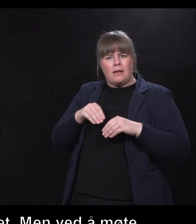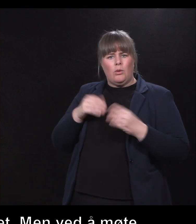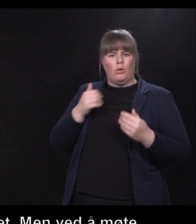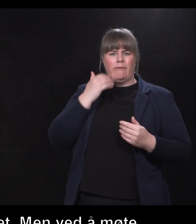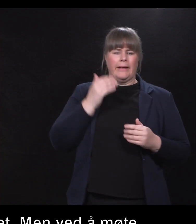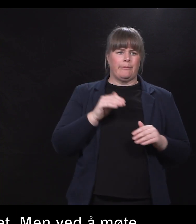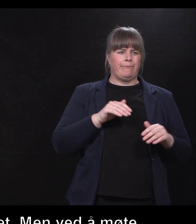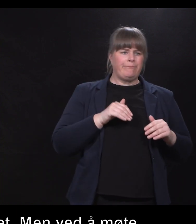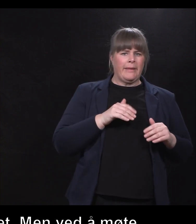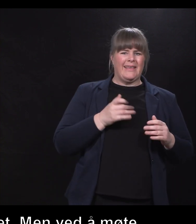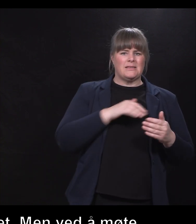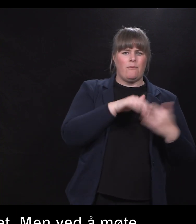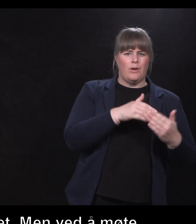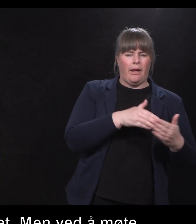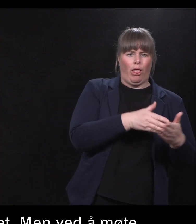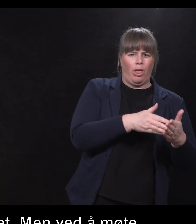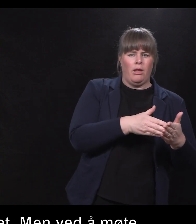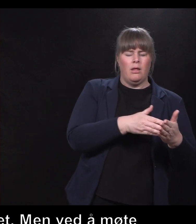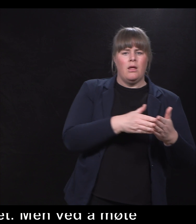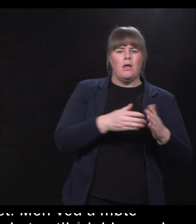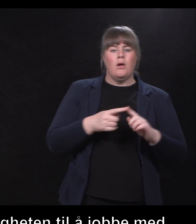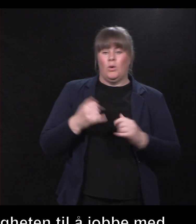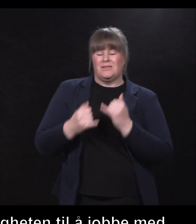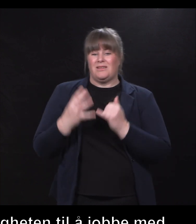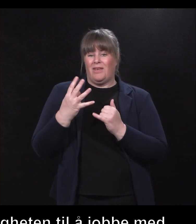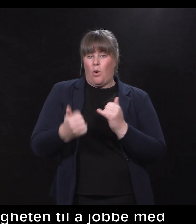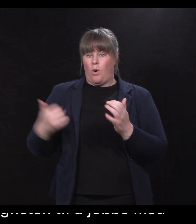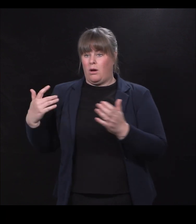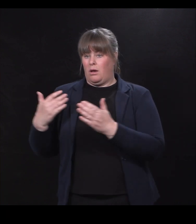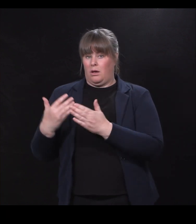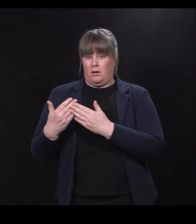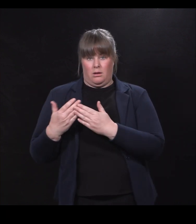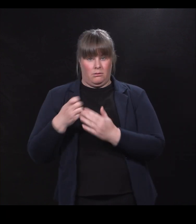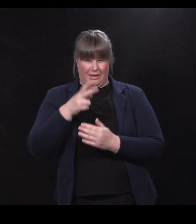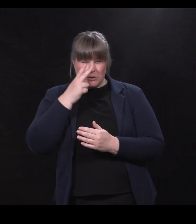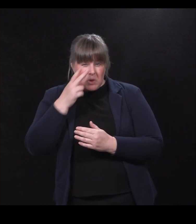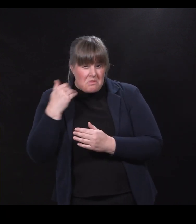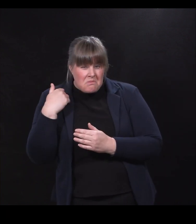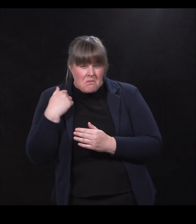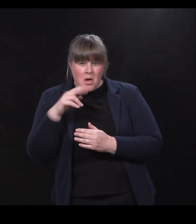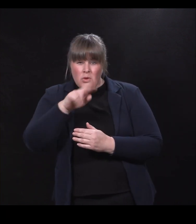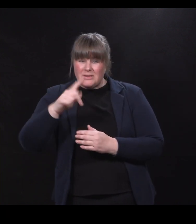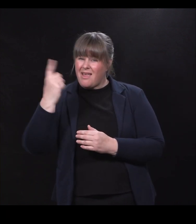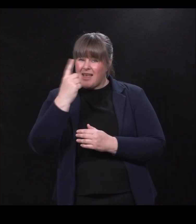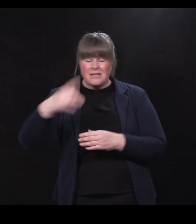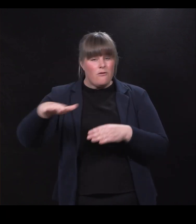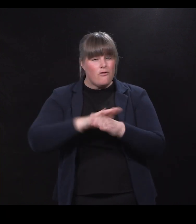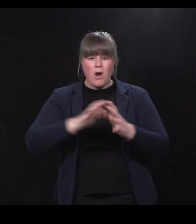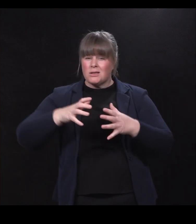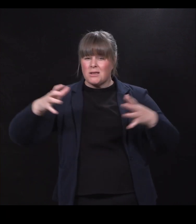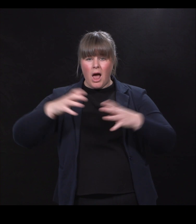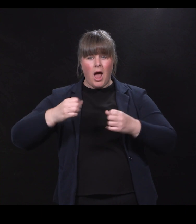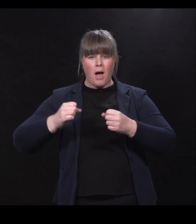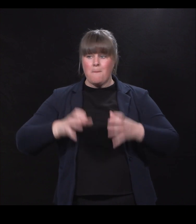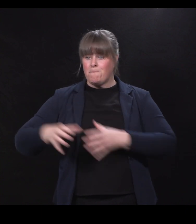Og i de siste fire årene så har vi jo, som dere også så i starten her, fått Norges eneste fullskala mobile fruktpresse. Og den